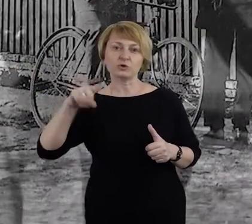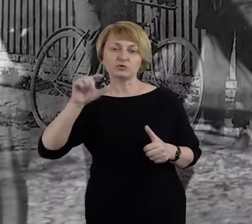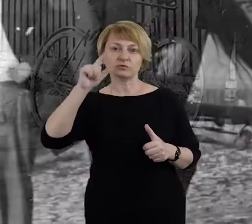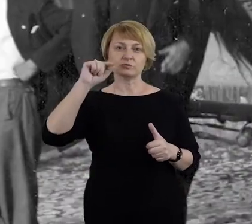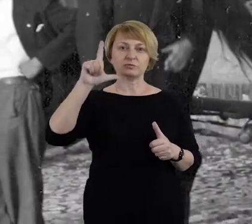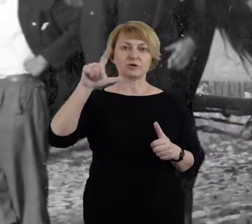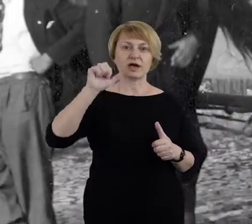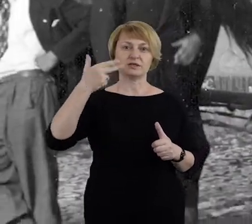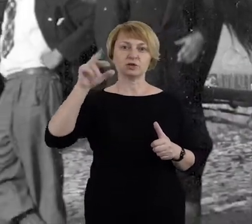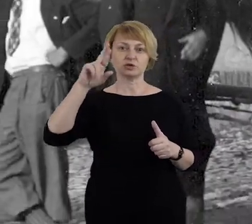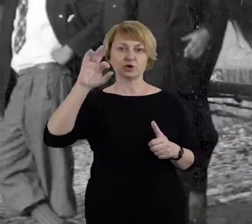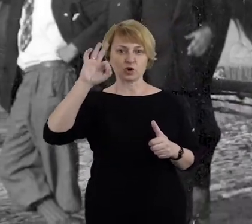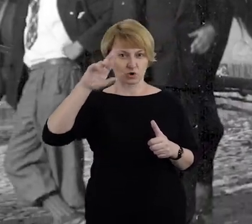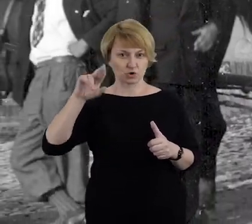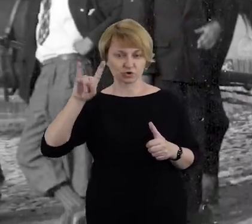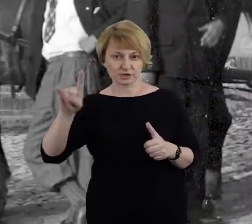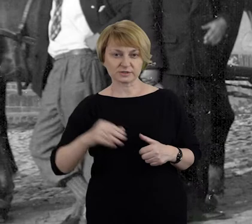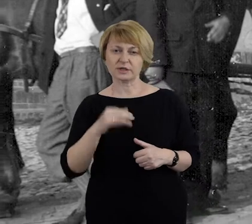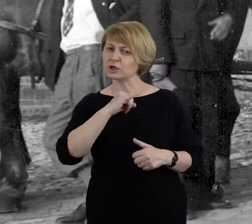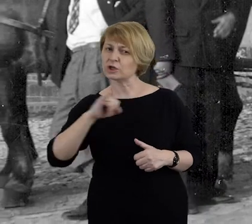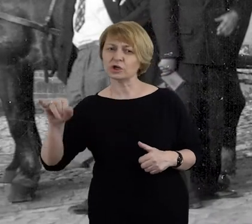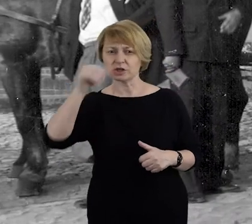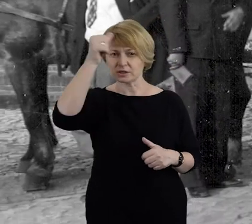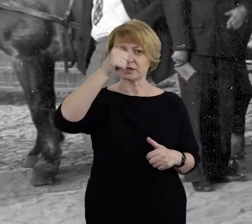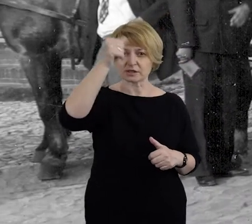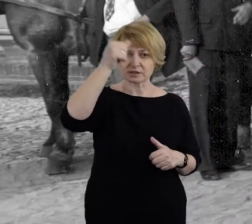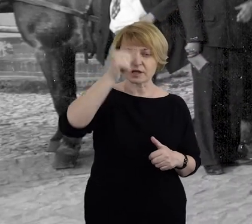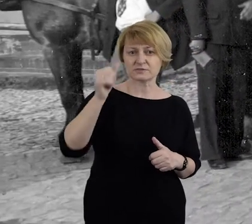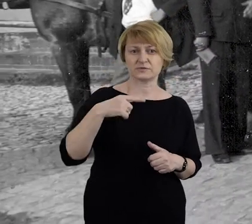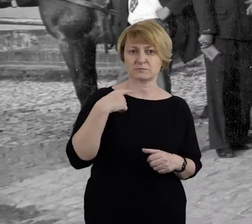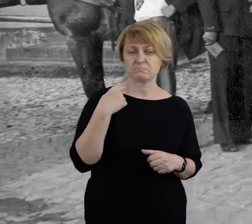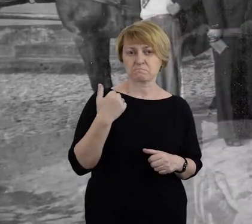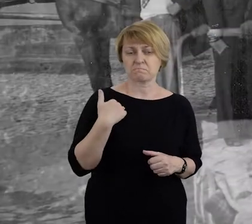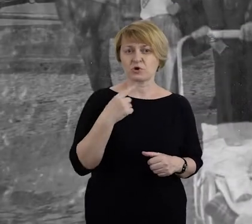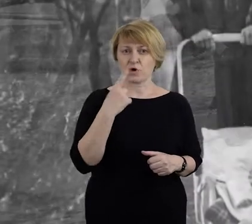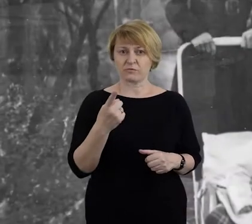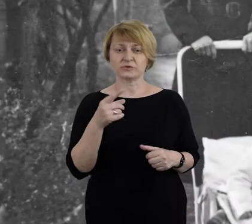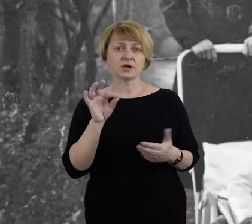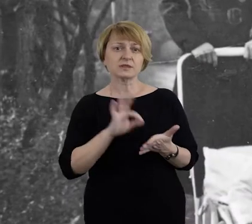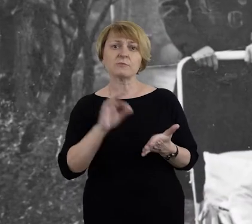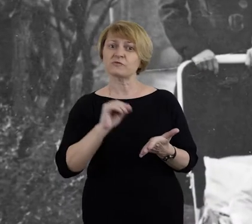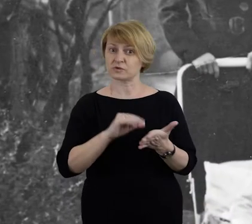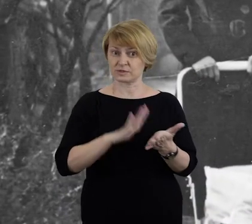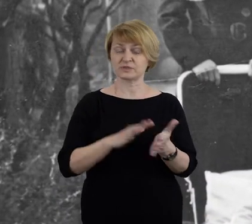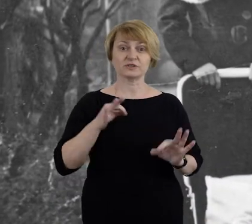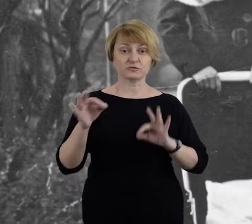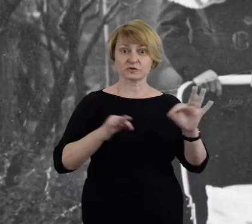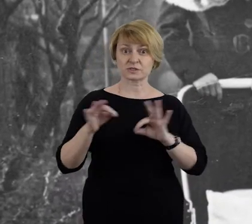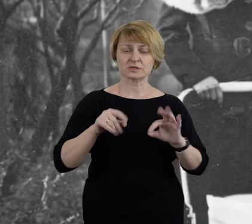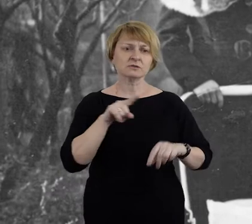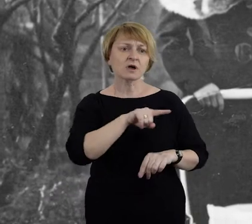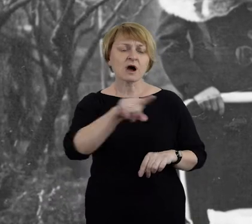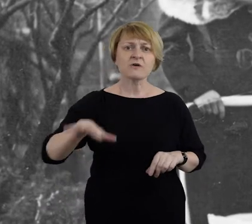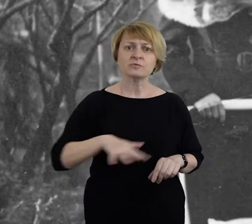Planetorzy, Gomow. Zresztą mnóstwo tych nazwisk już dotychczas padło i na pewno są zapisane w historii.